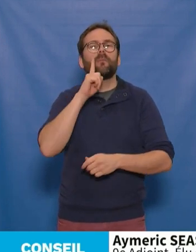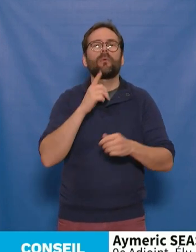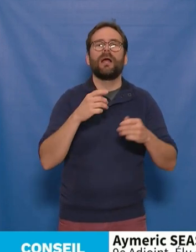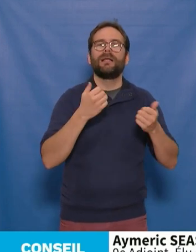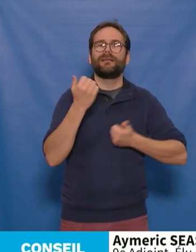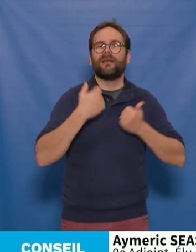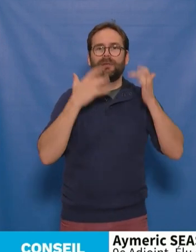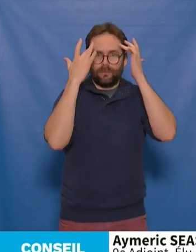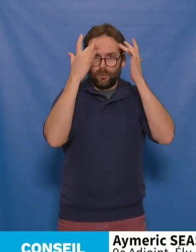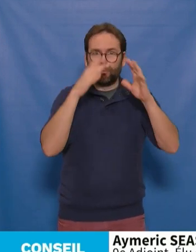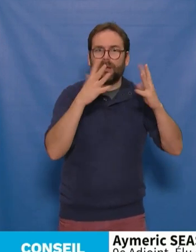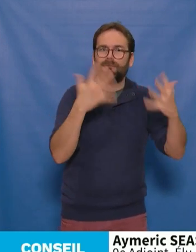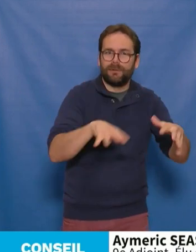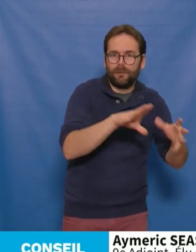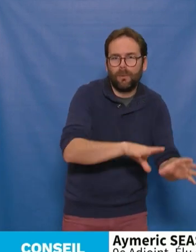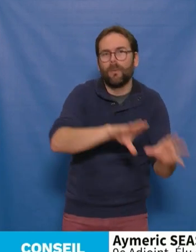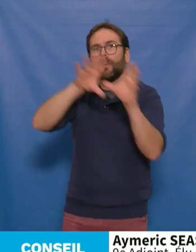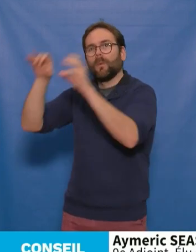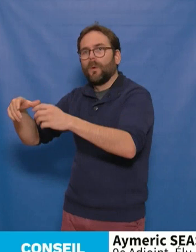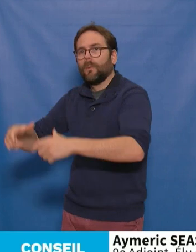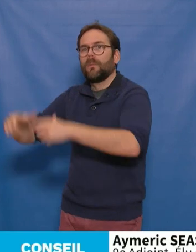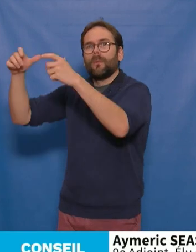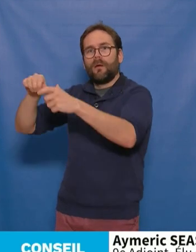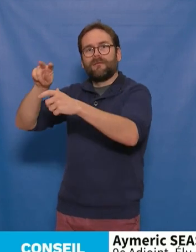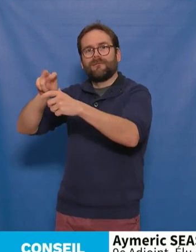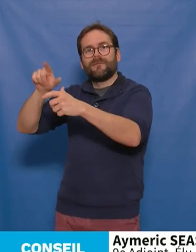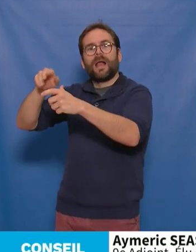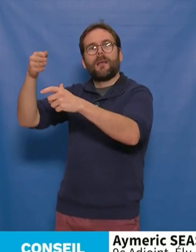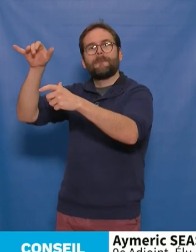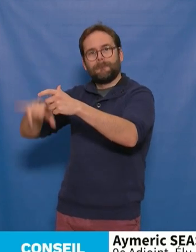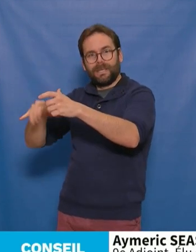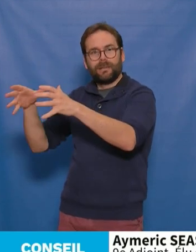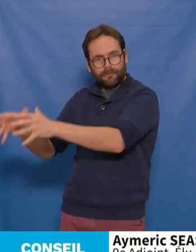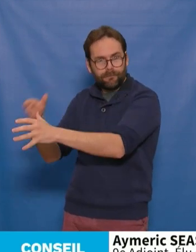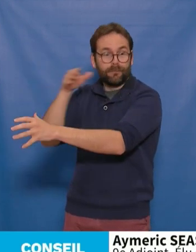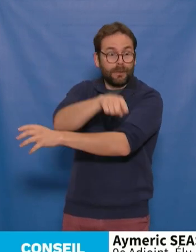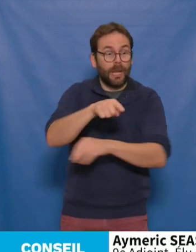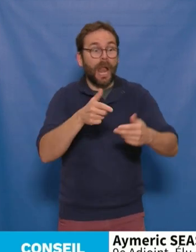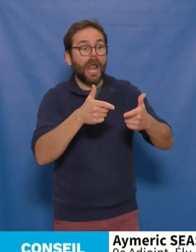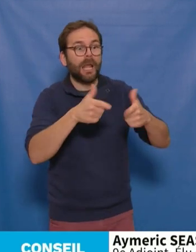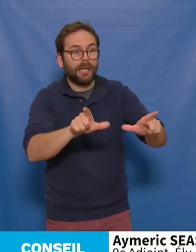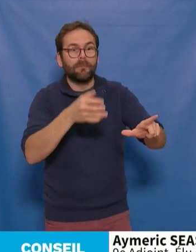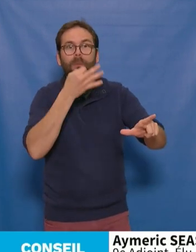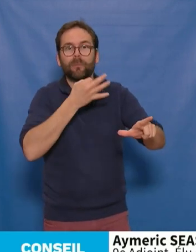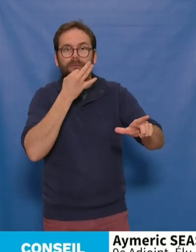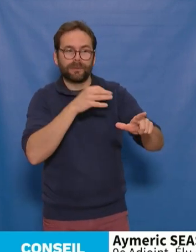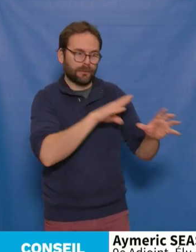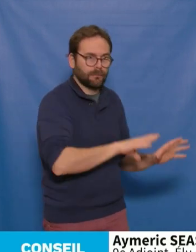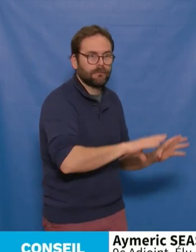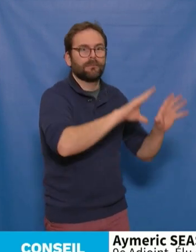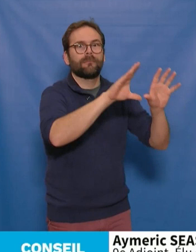pour les regrouper tous ensemble dans un immeuble à Valmy, de manière plus fonctionnelle, de la Direction Générale de la Culture.